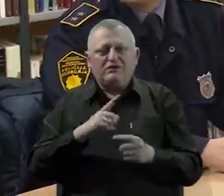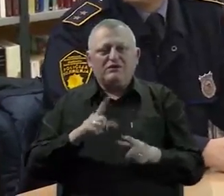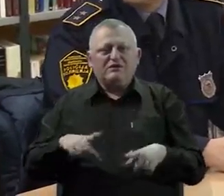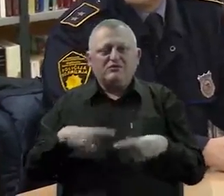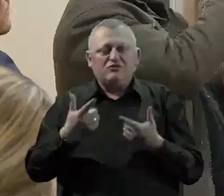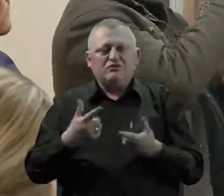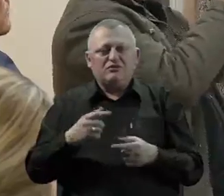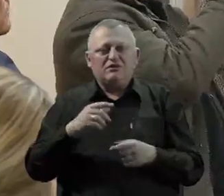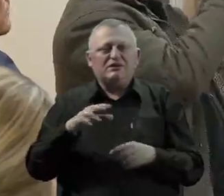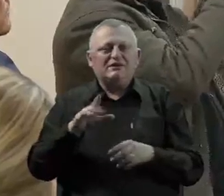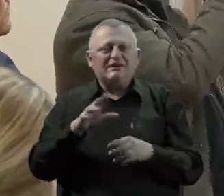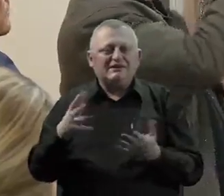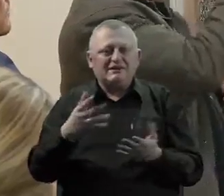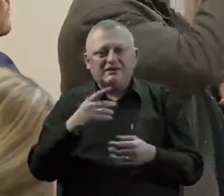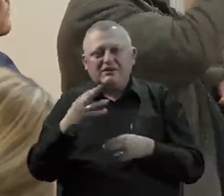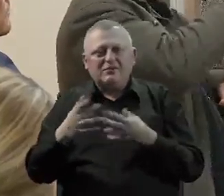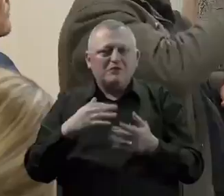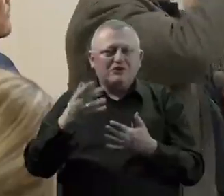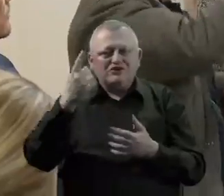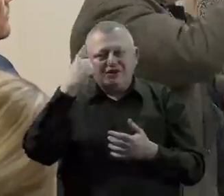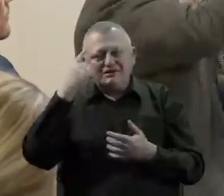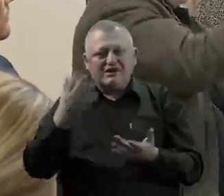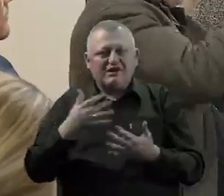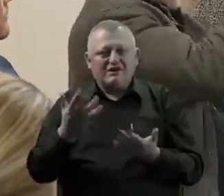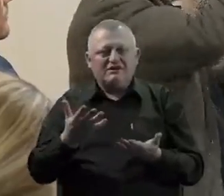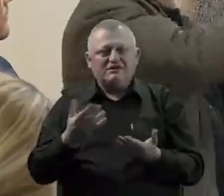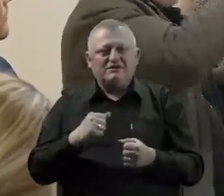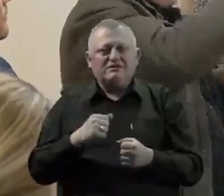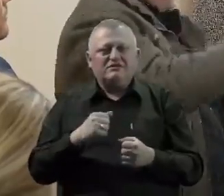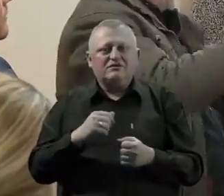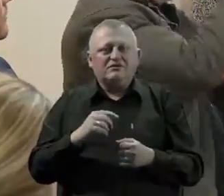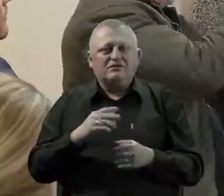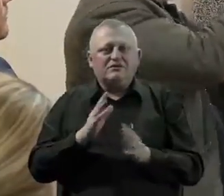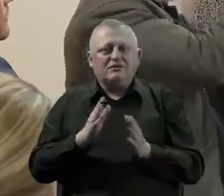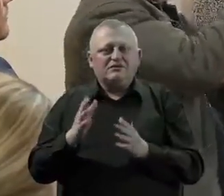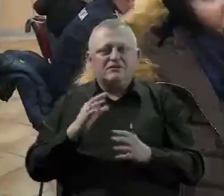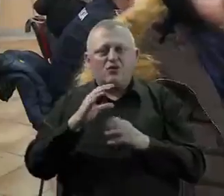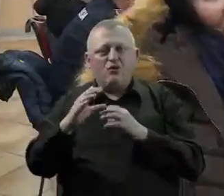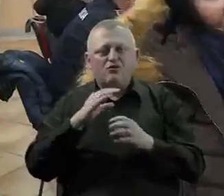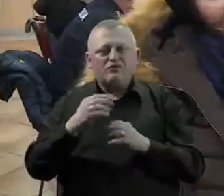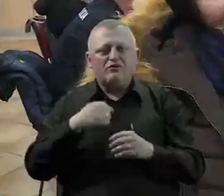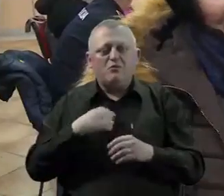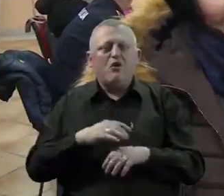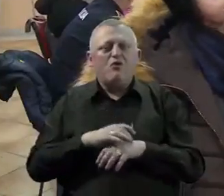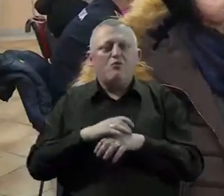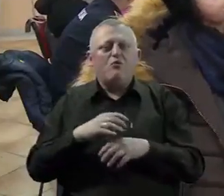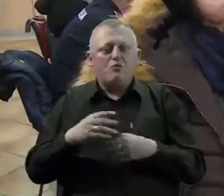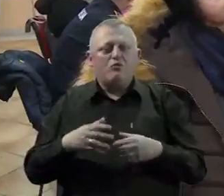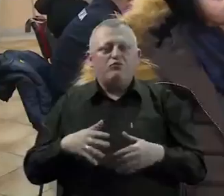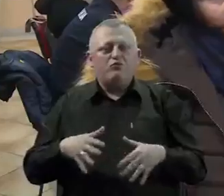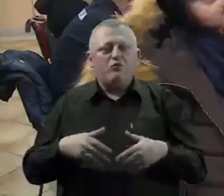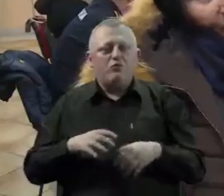doživjela. Obično sestra nešto sazna od pacijenta pa me onda prenese, a onda idemo u ovoga komunikaciju. Moj motiv za